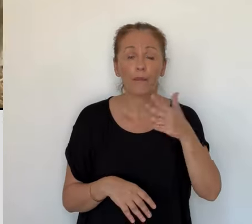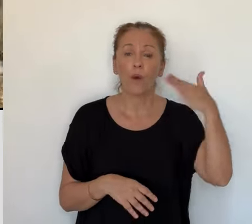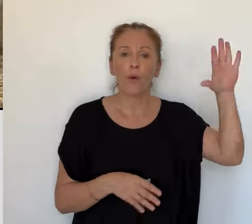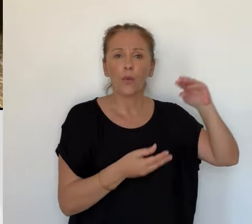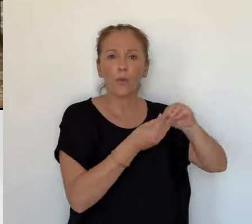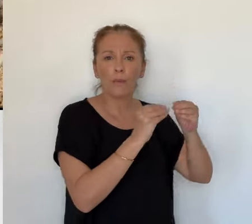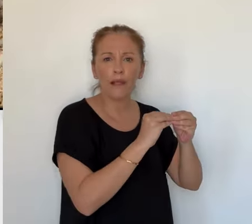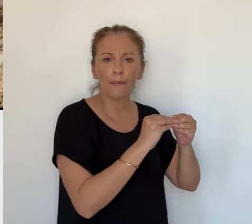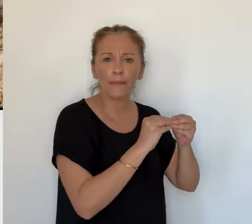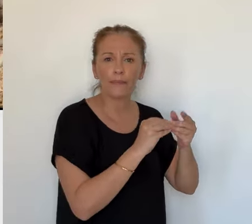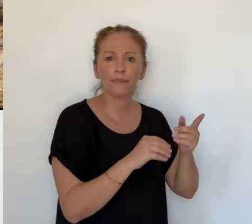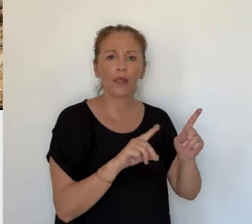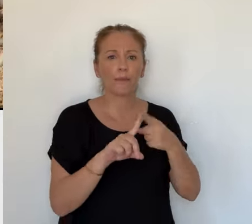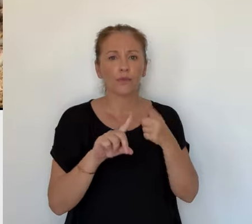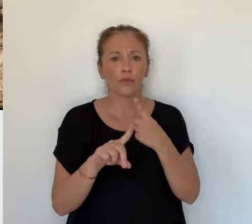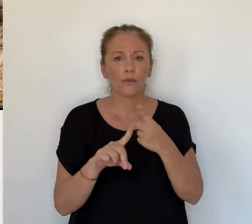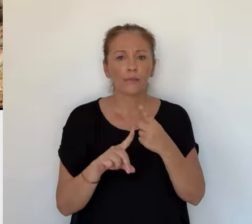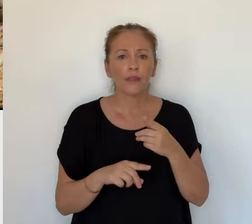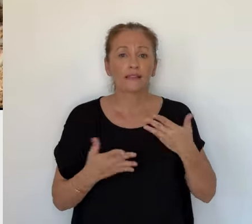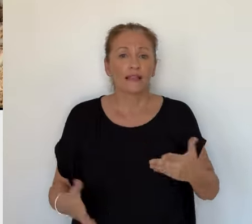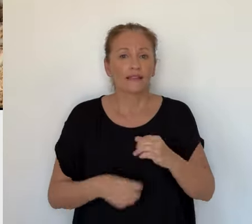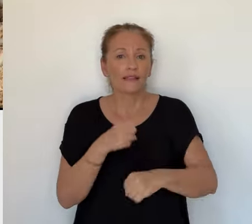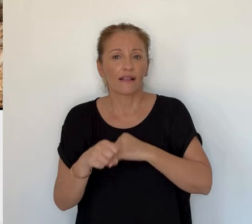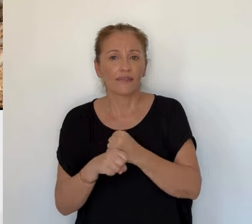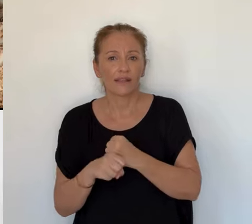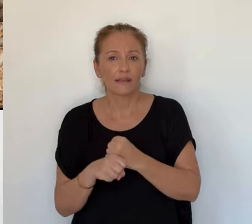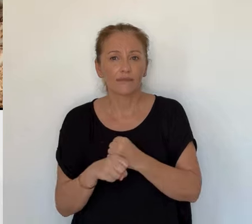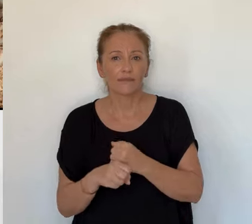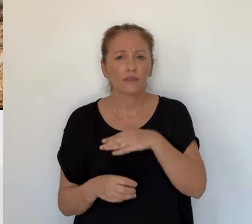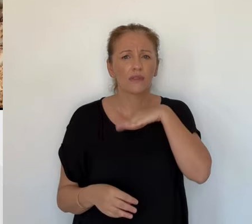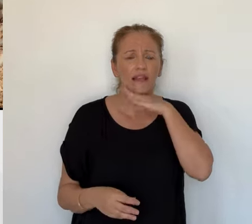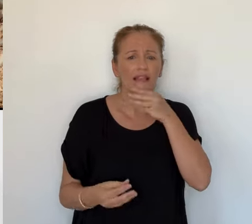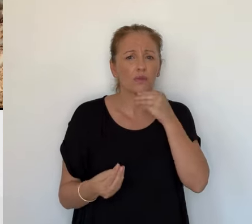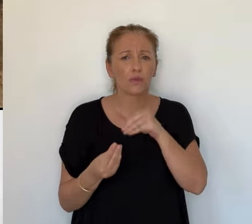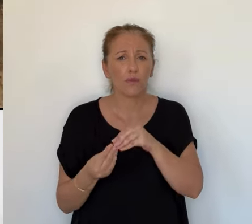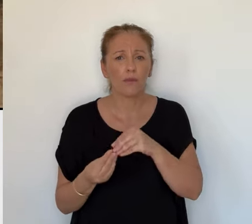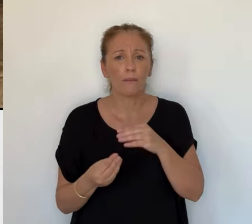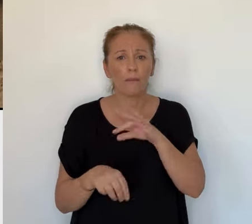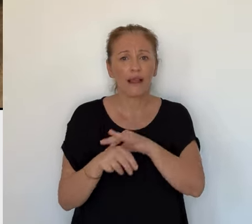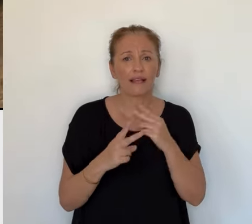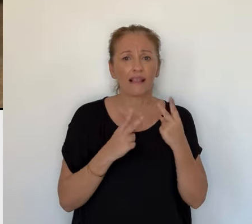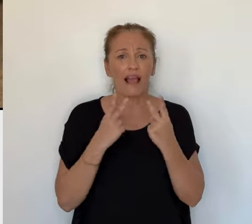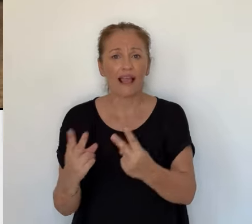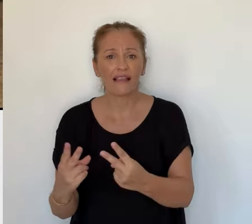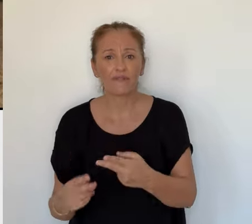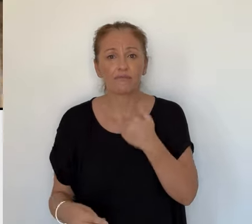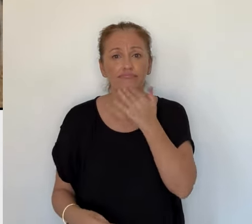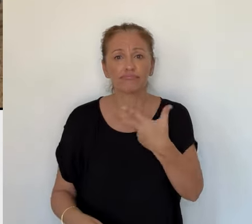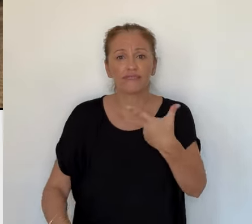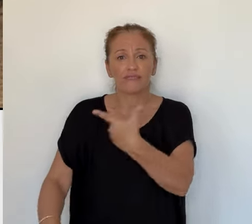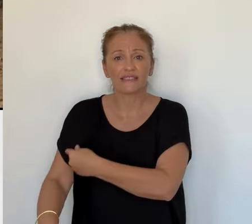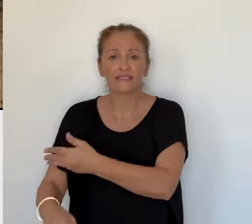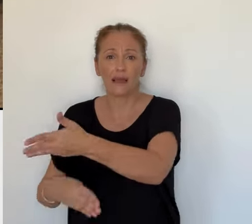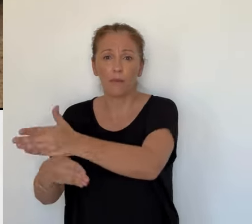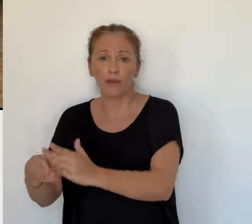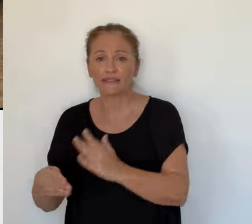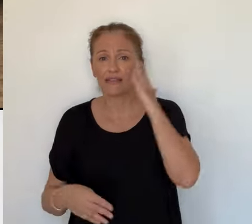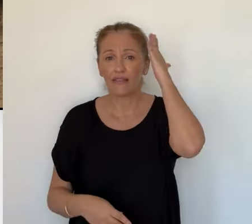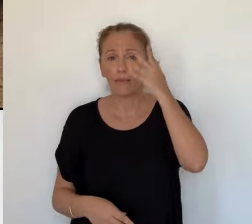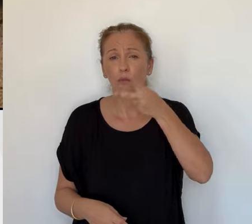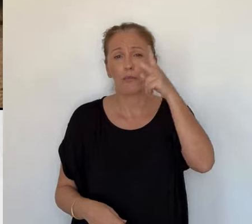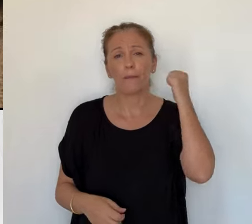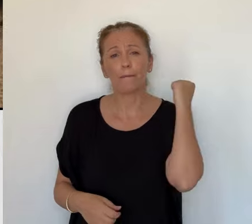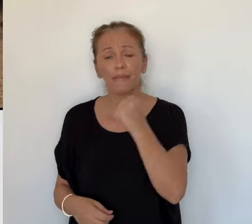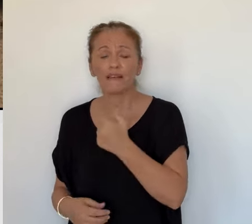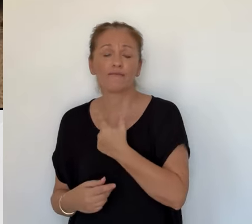maladie s'est déclarée très tôt cette année, empêchant la vaccination d'une partie du cheptel, notamment celle des brebis gestantes, nombreuses en